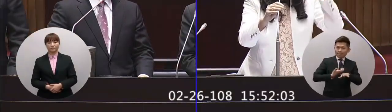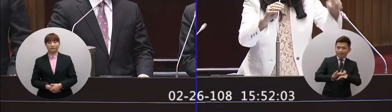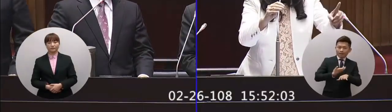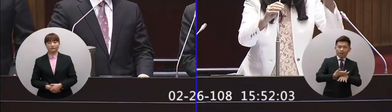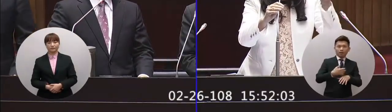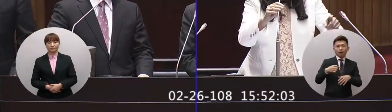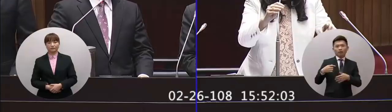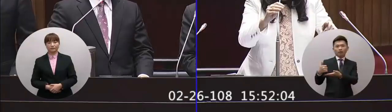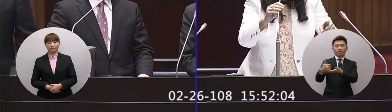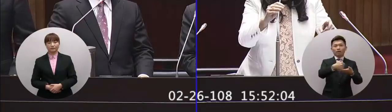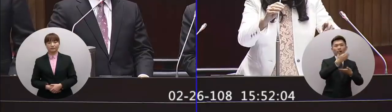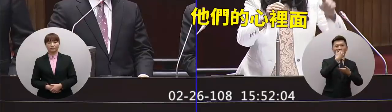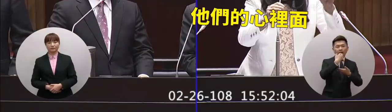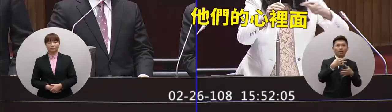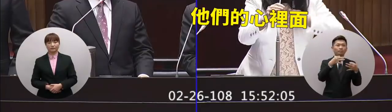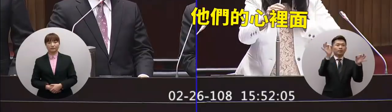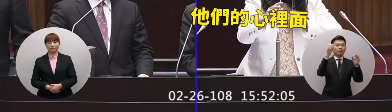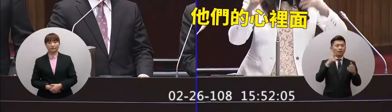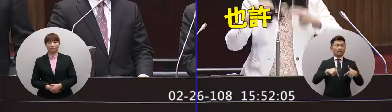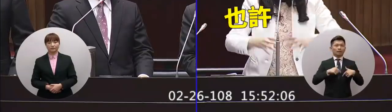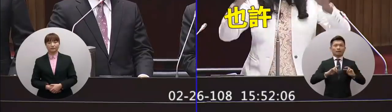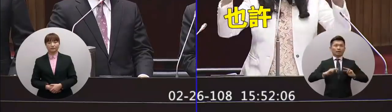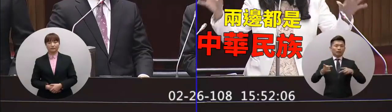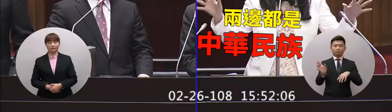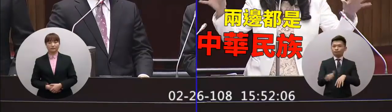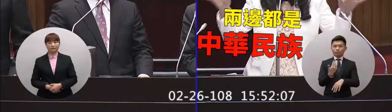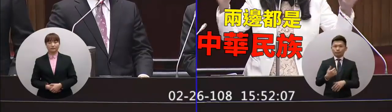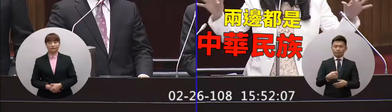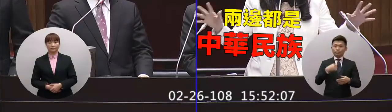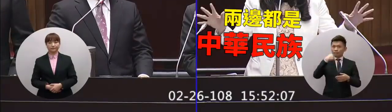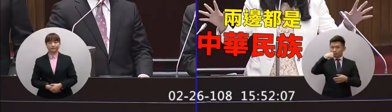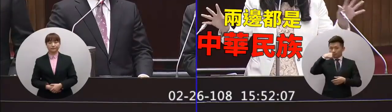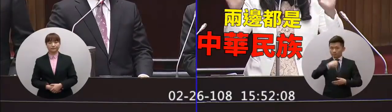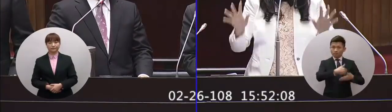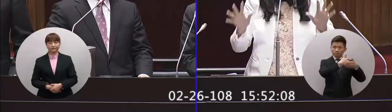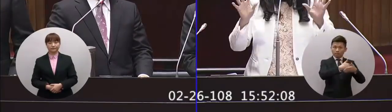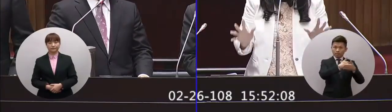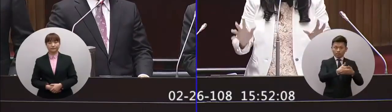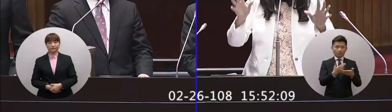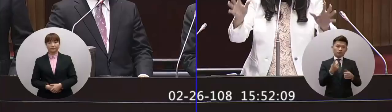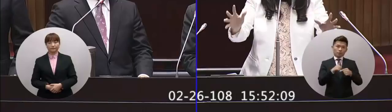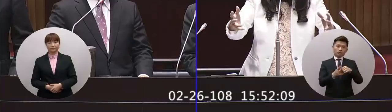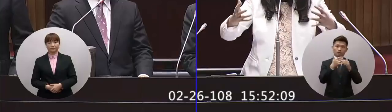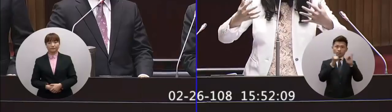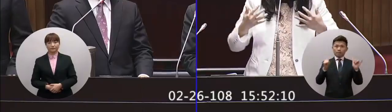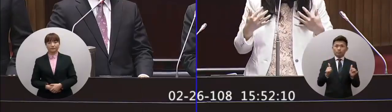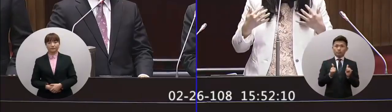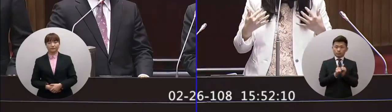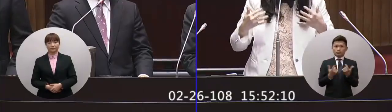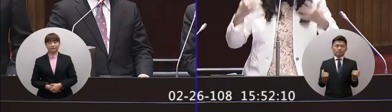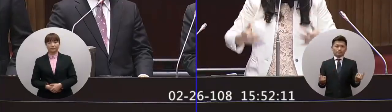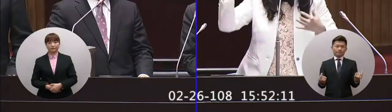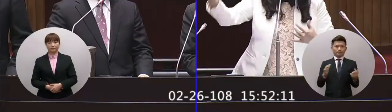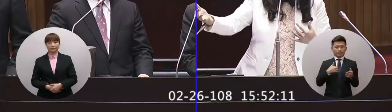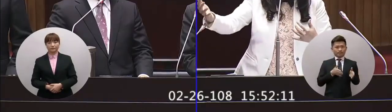頓飯參加幾個活動就改變他們的心裡面也許兩邊都是中華民族但是我們要怎麼樣爭取他們來傾